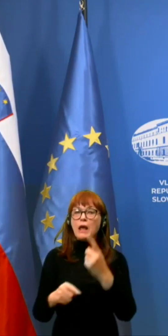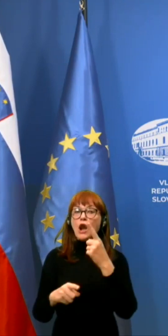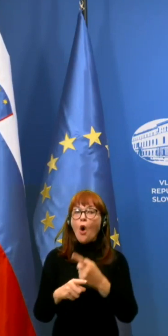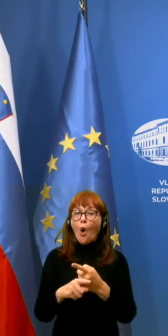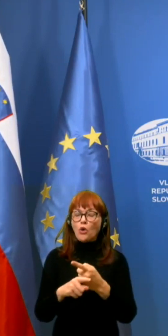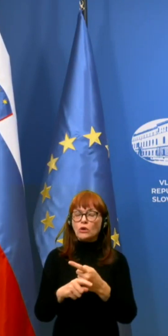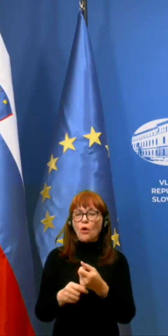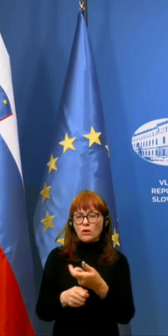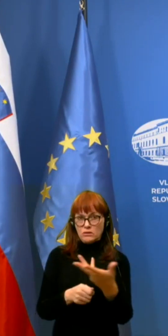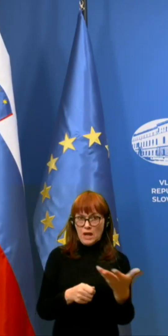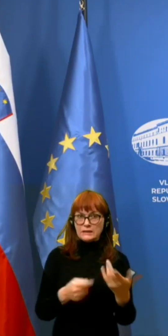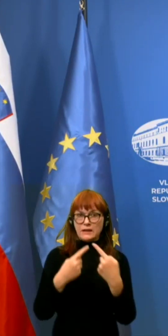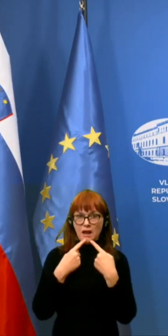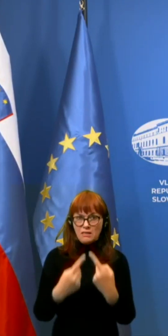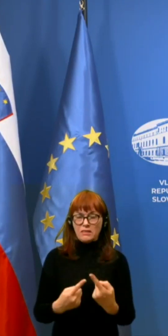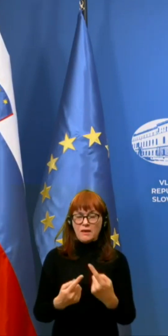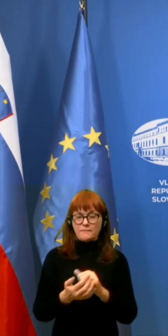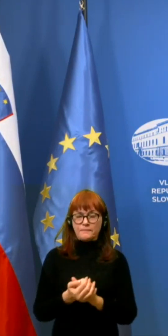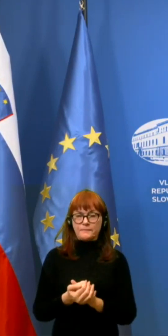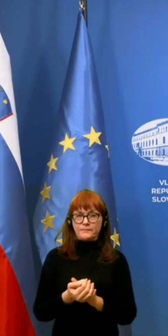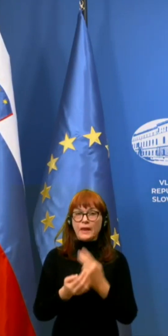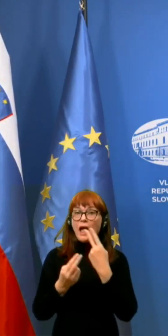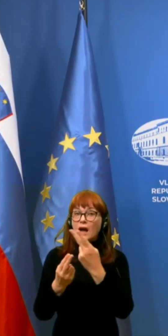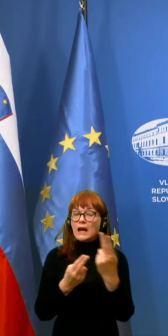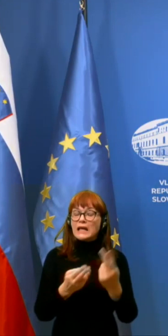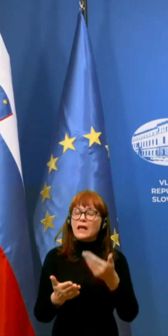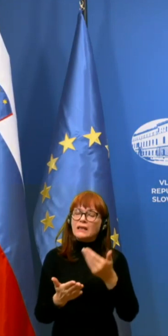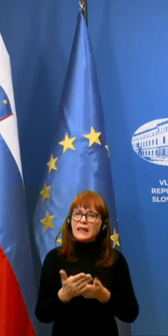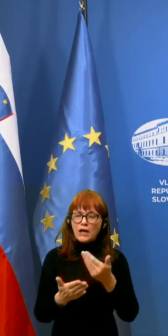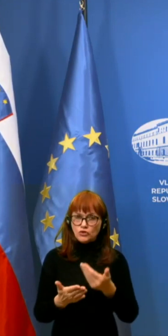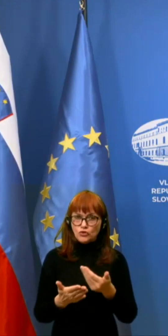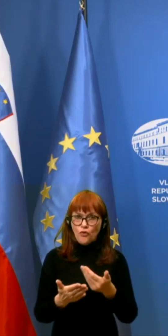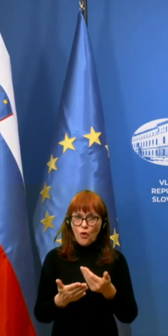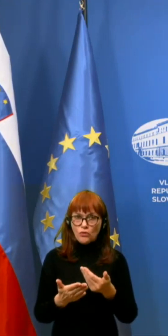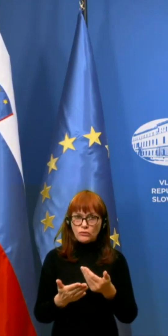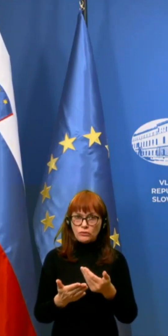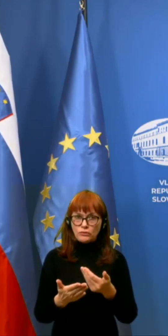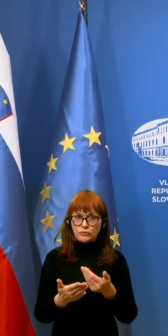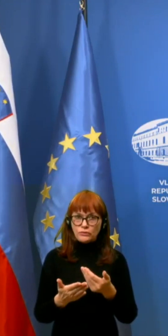pa so nasledne. glede na dejstvo, da je